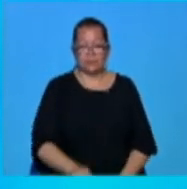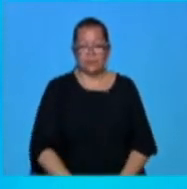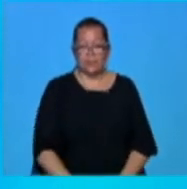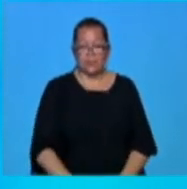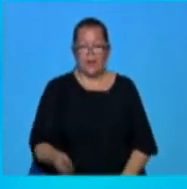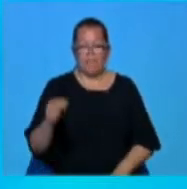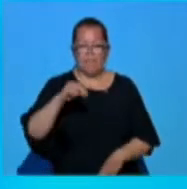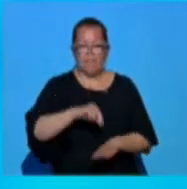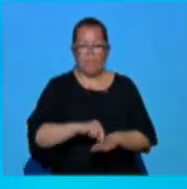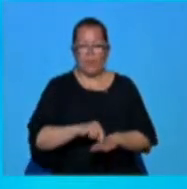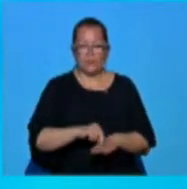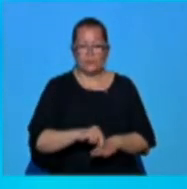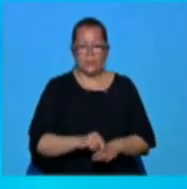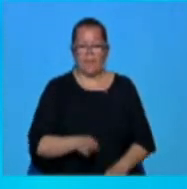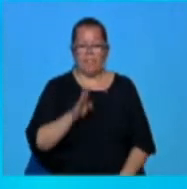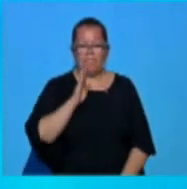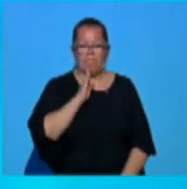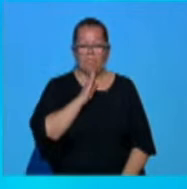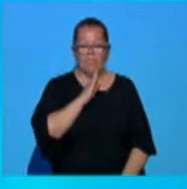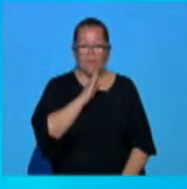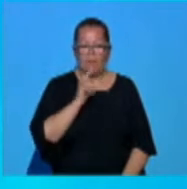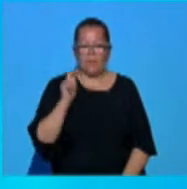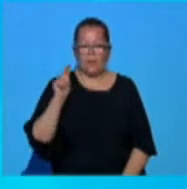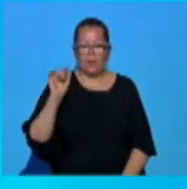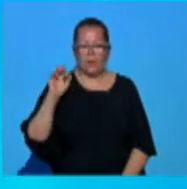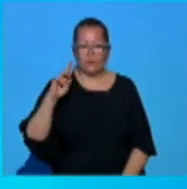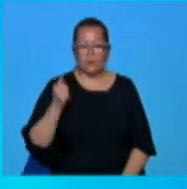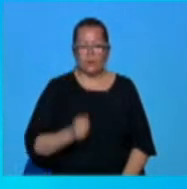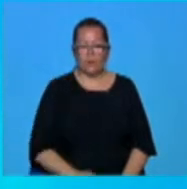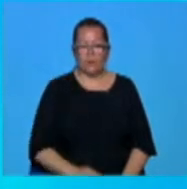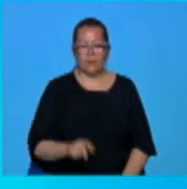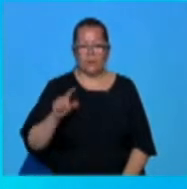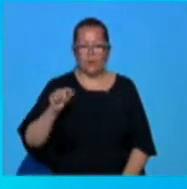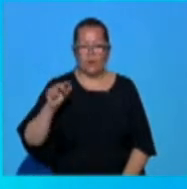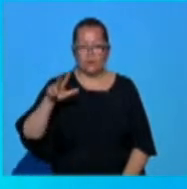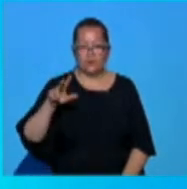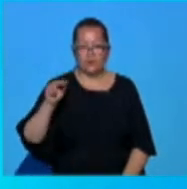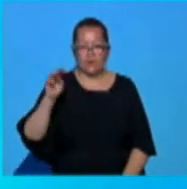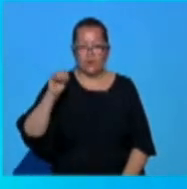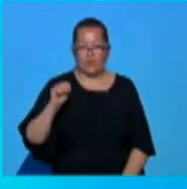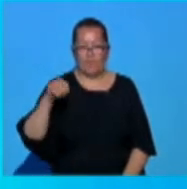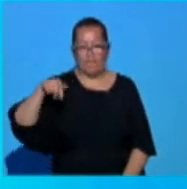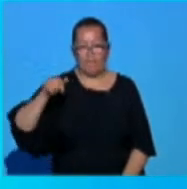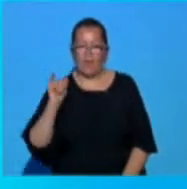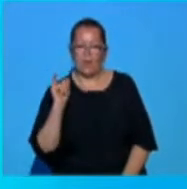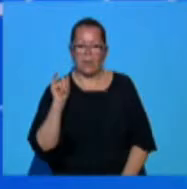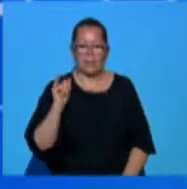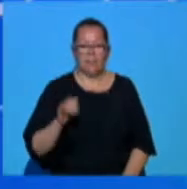și postate ulterior pe pagina YouTube ATV Recreova în săptămâna 23-29 mai.